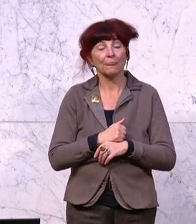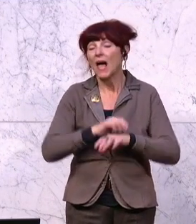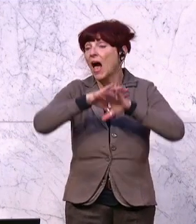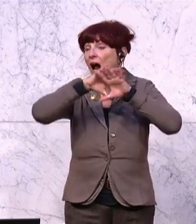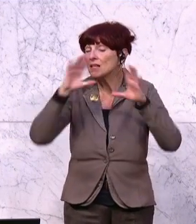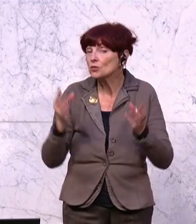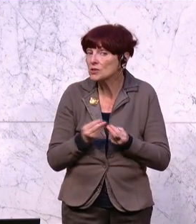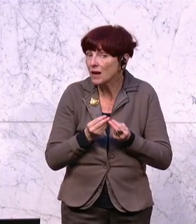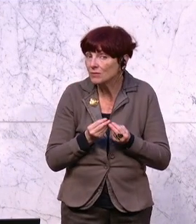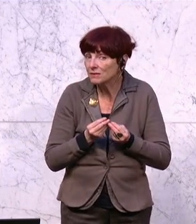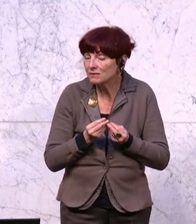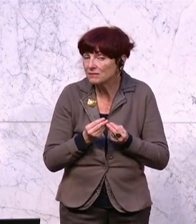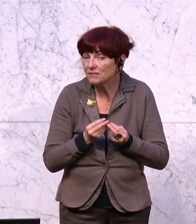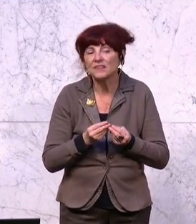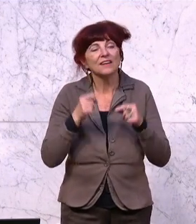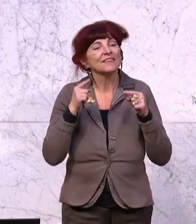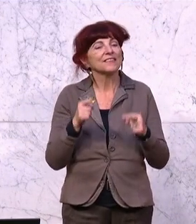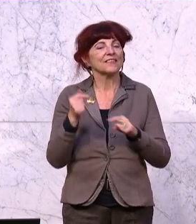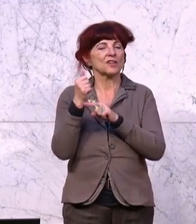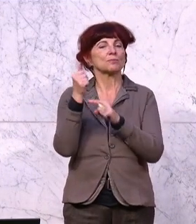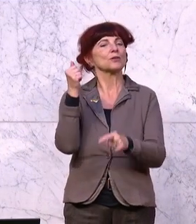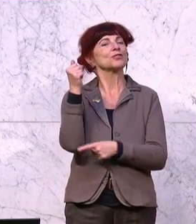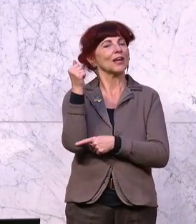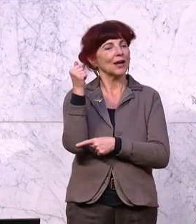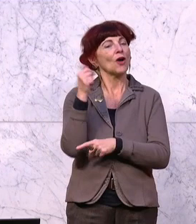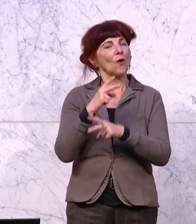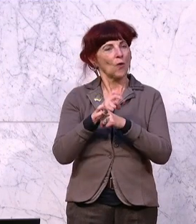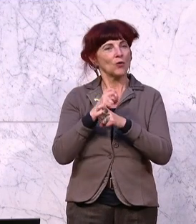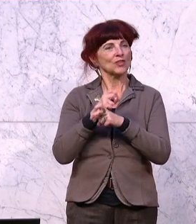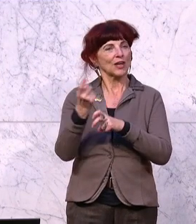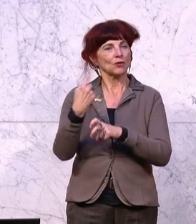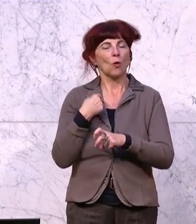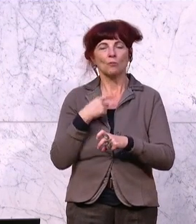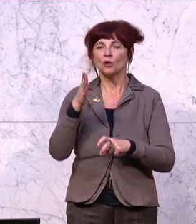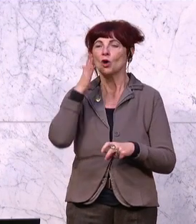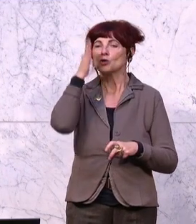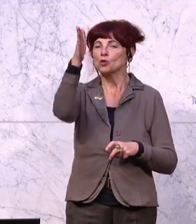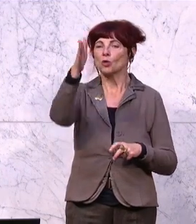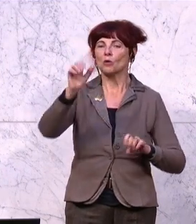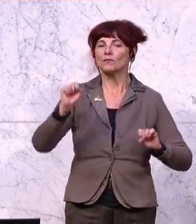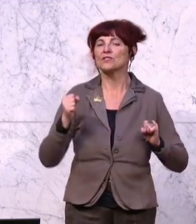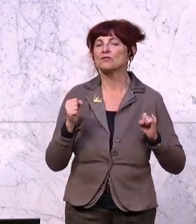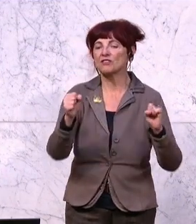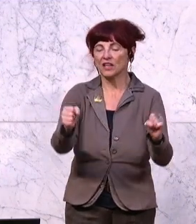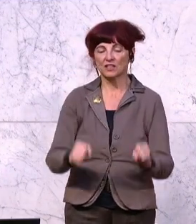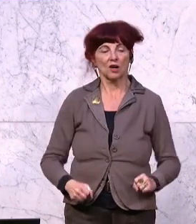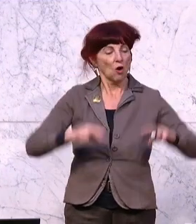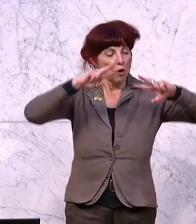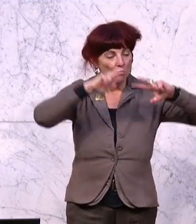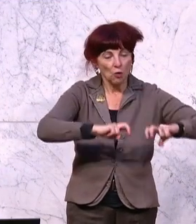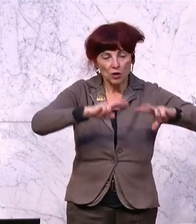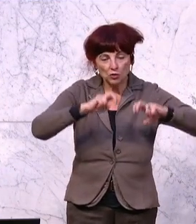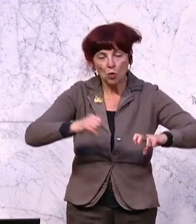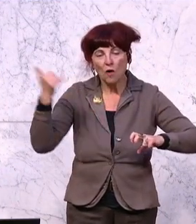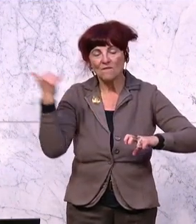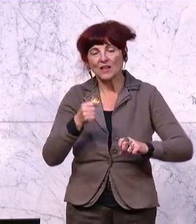summarum komme ich zum Schluss. Dieses Budget macht Österreich zukunftsfit. Wir investieren in Forschung, in Wasserstoff und in Mikrochips.